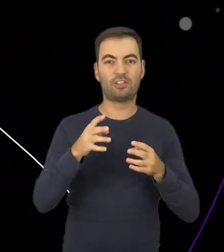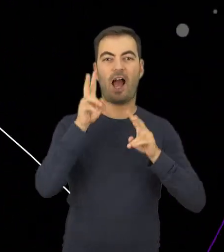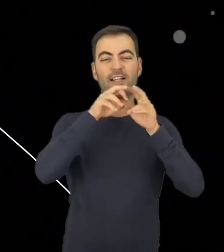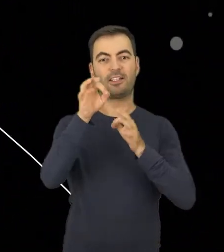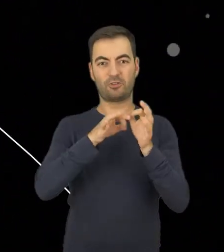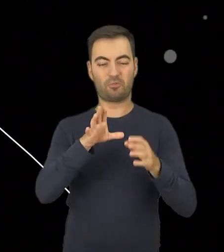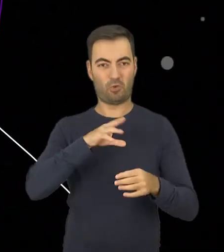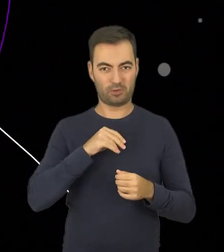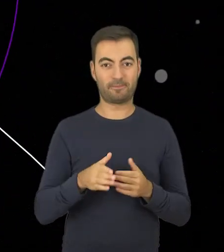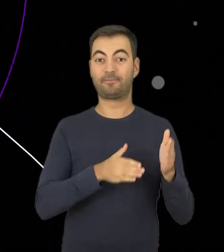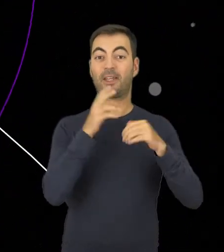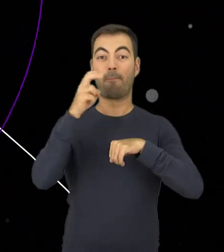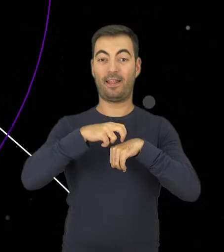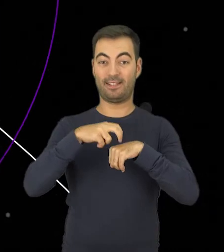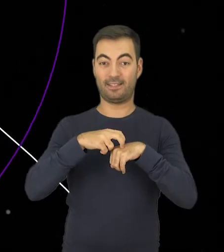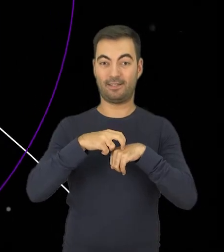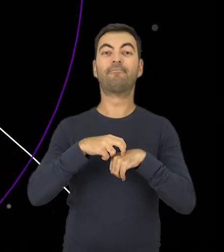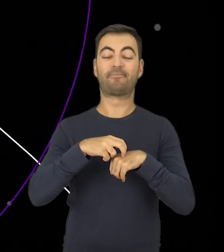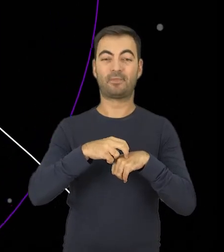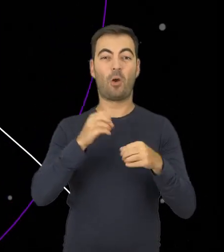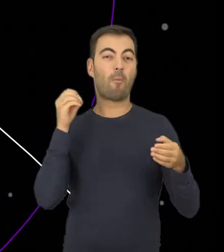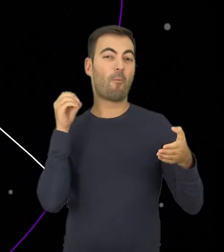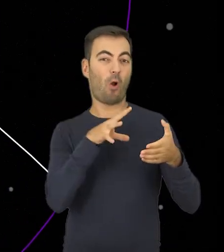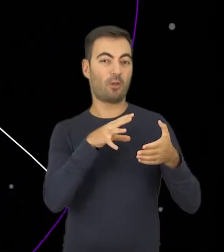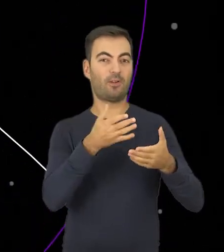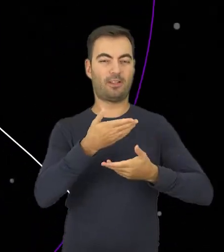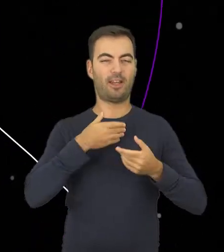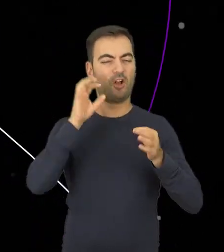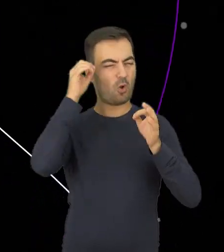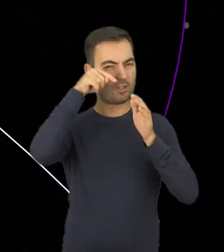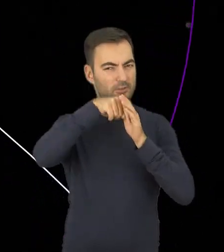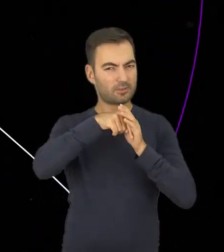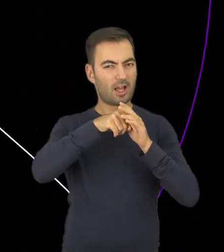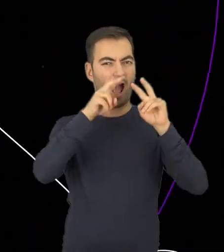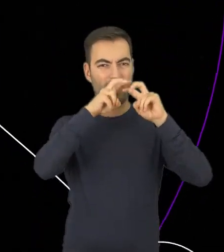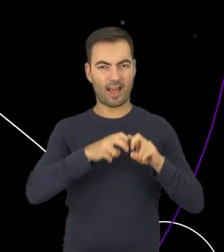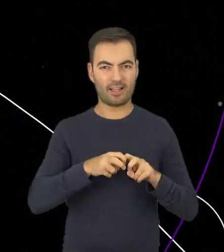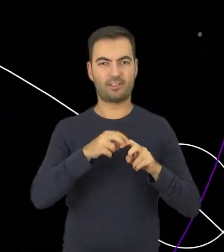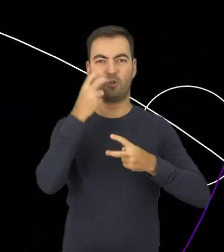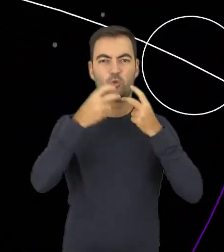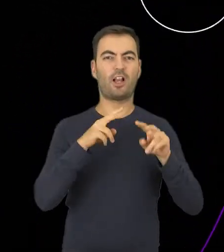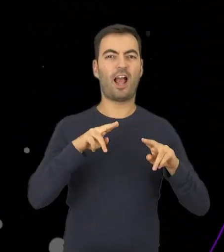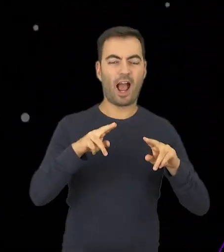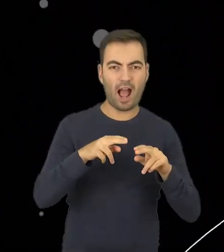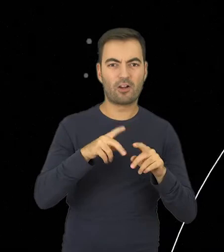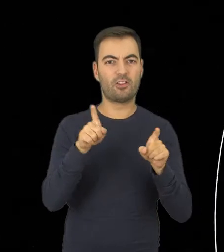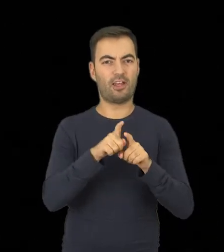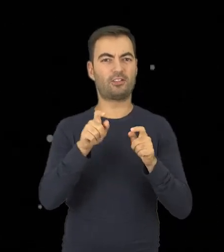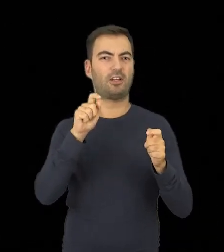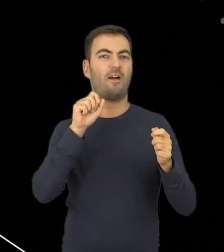W medycynie promieniowanie umożliwia zaawansowaną diagnostykę, lokalizowanie nowotworów i walkę z nimi.